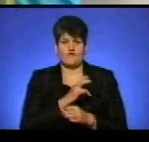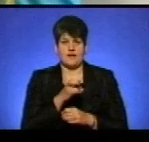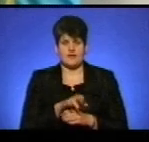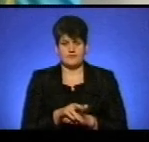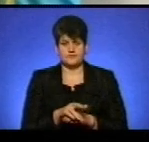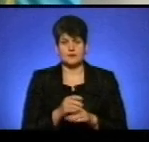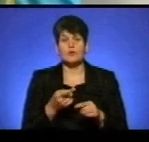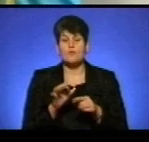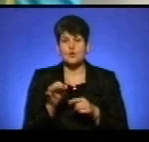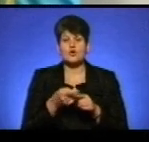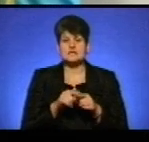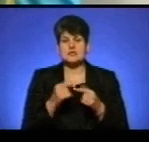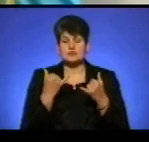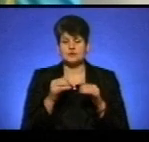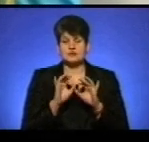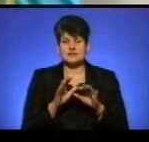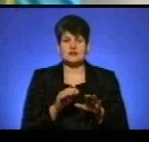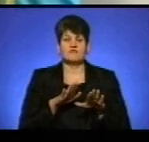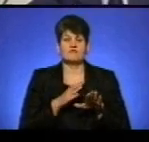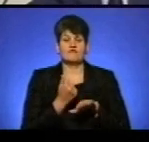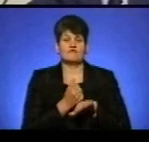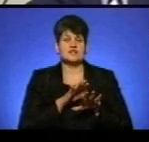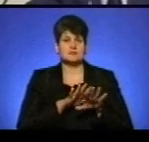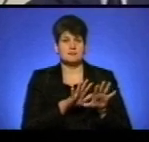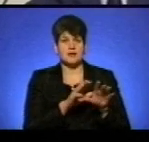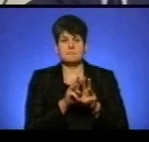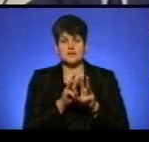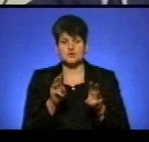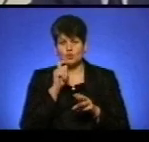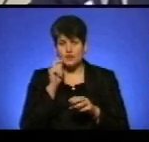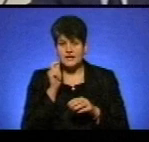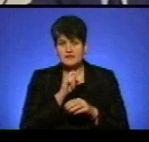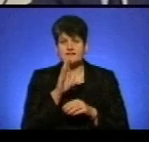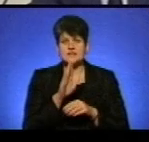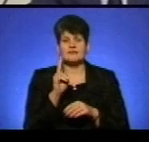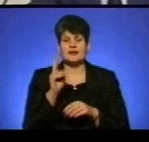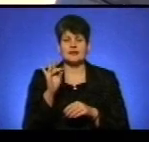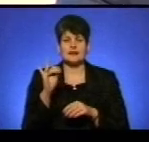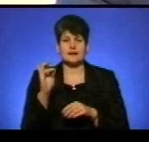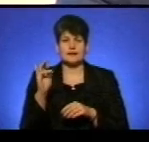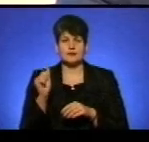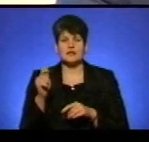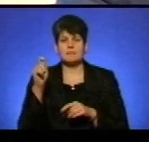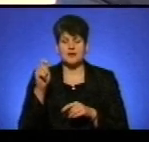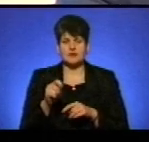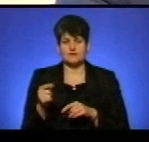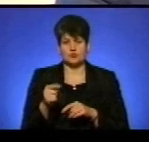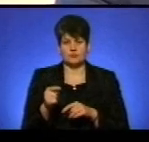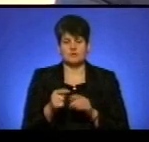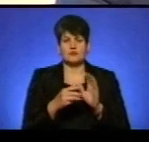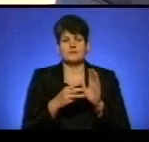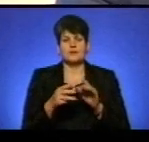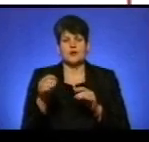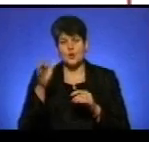Про це сьогодні розповів віце-прем'єр-міністр України В'ячеслав Кириленко, який приїхав до Тернополя. Освітяни вісьмох